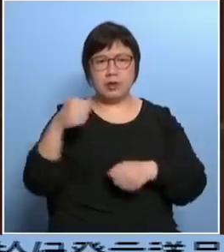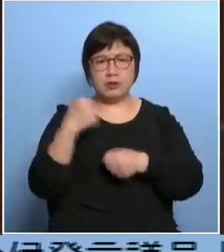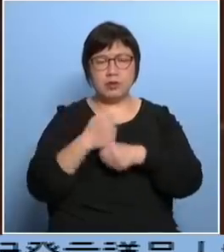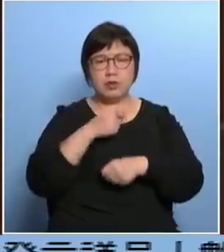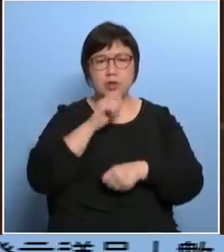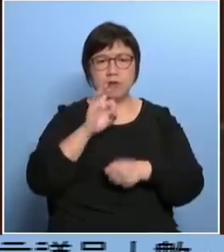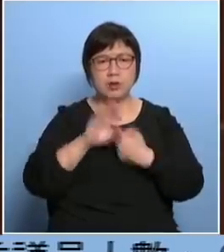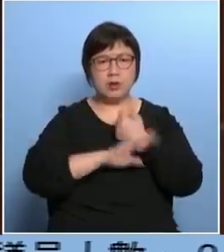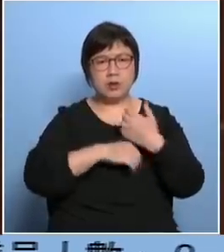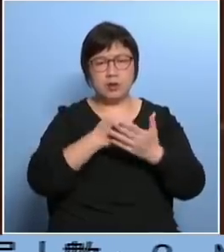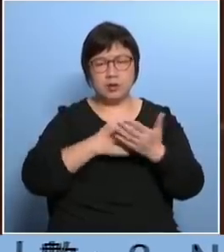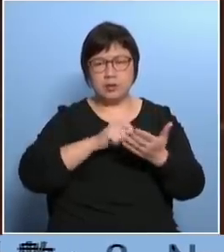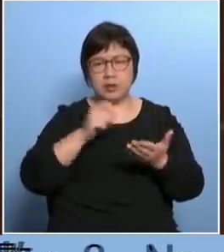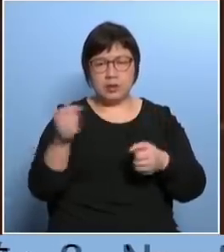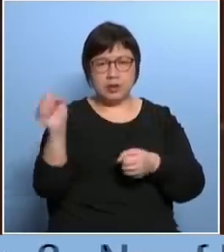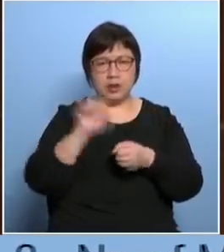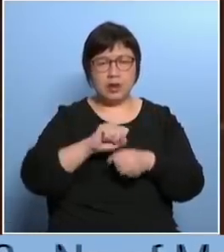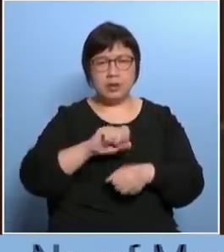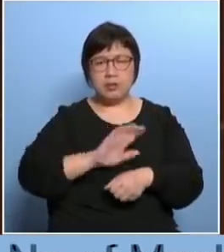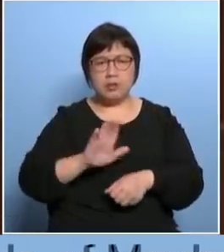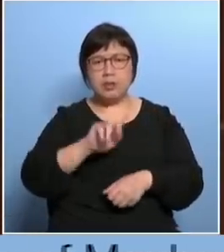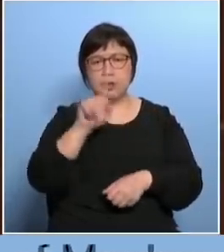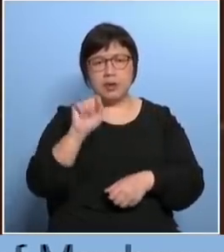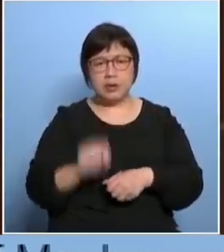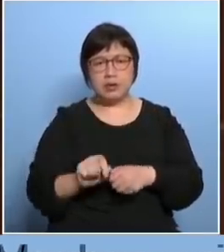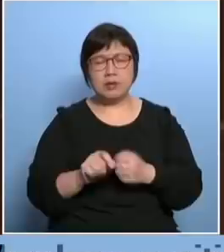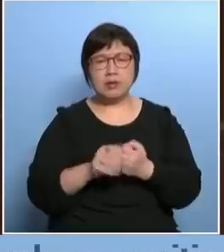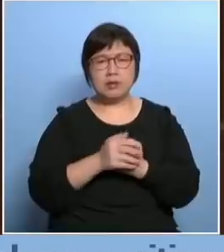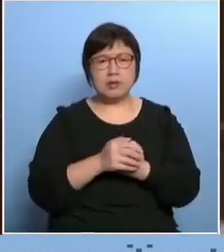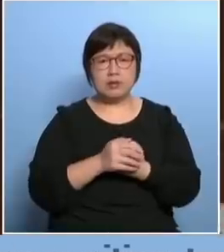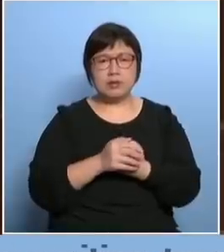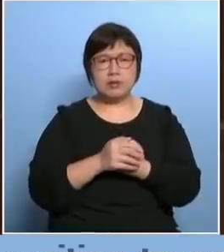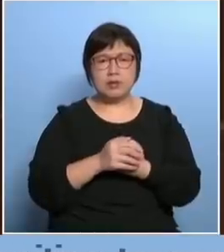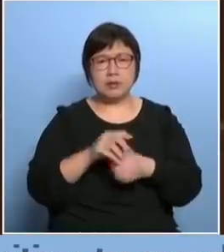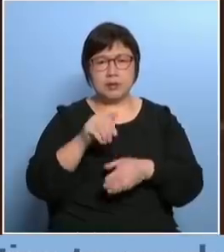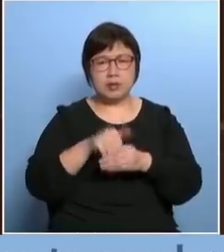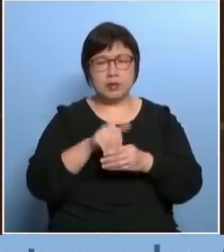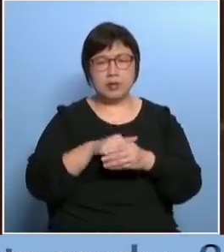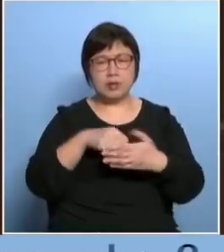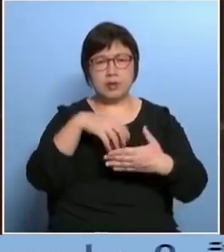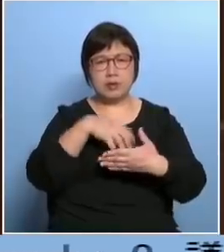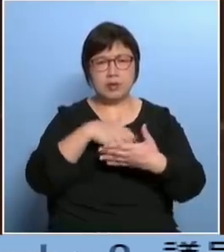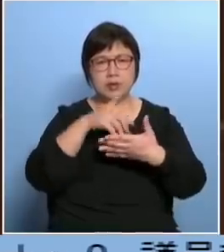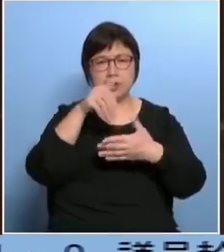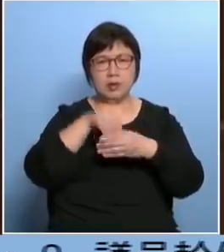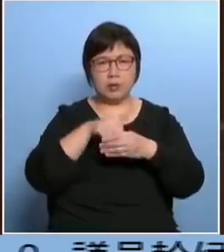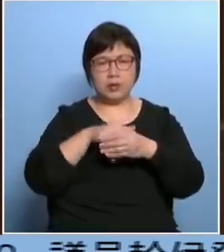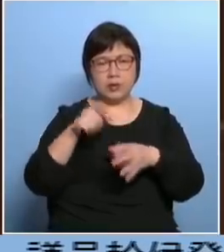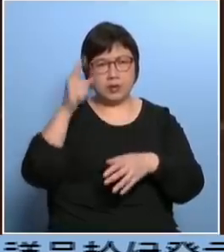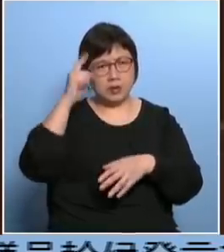为什么不在这个条例里做完呢还有呢就是我们的选举里面投票的人